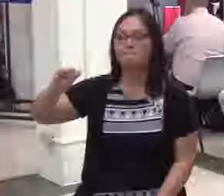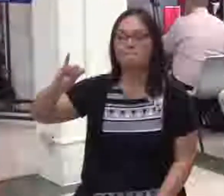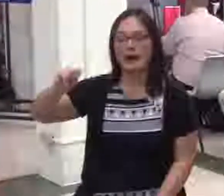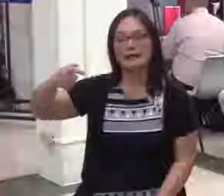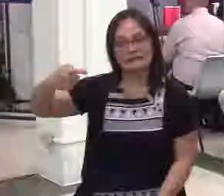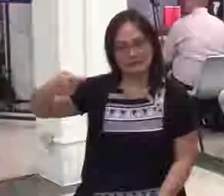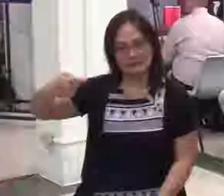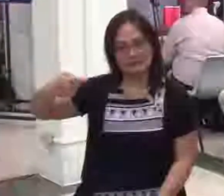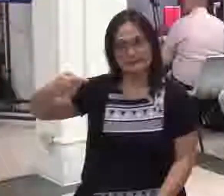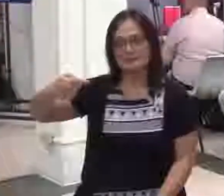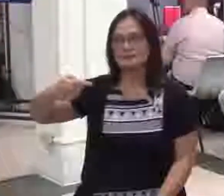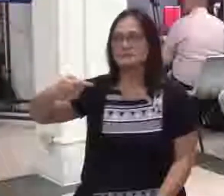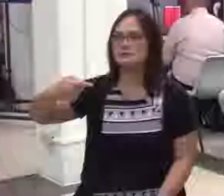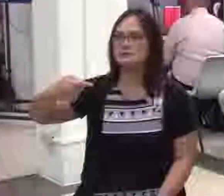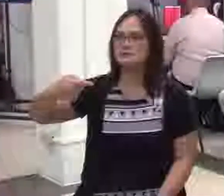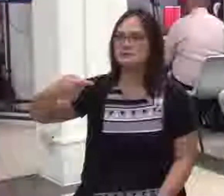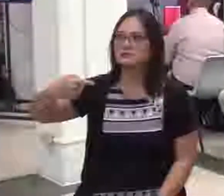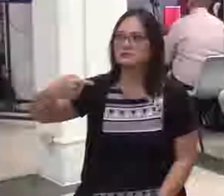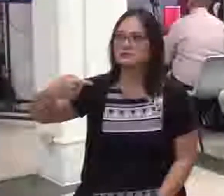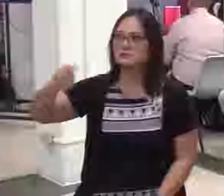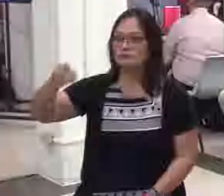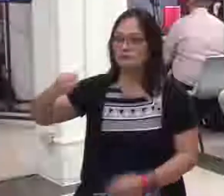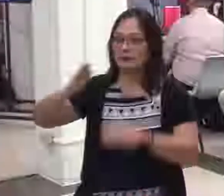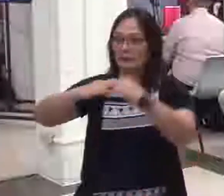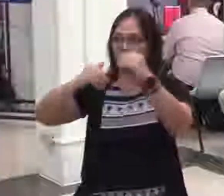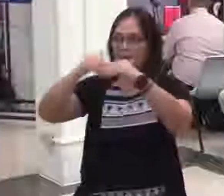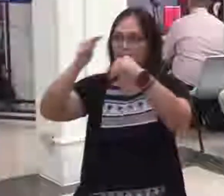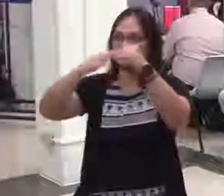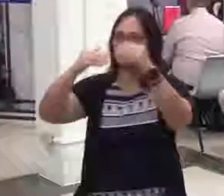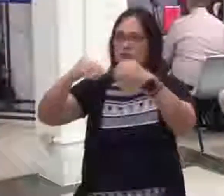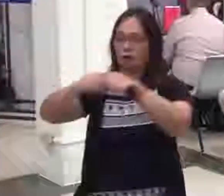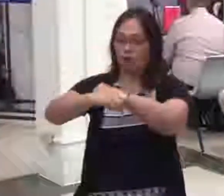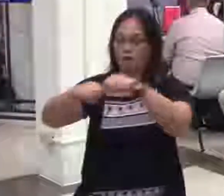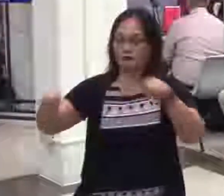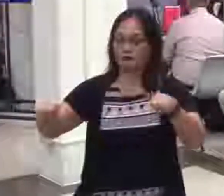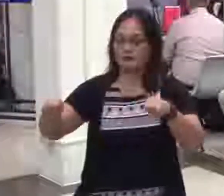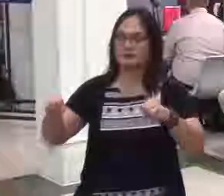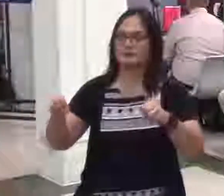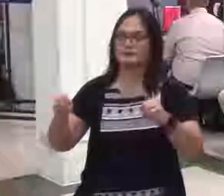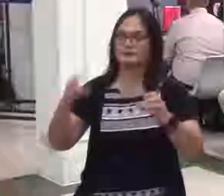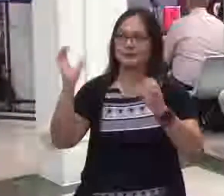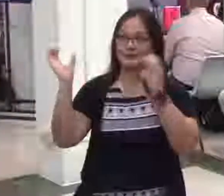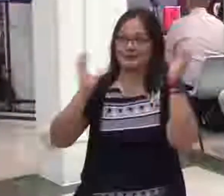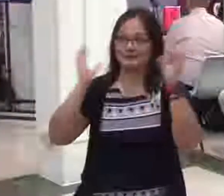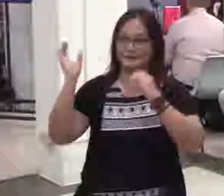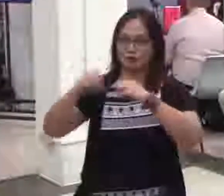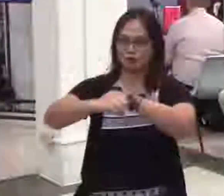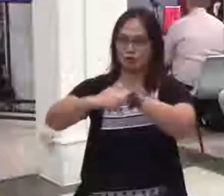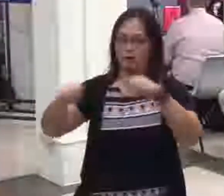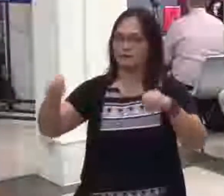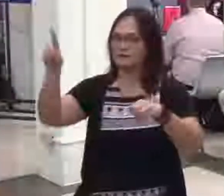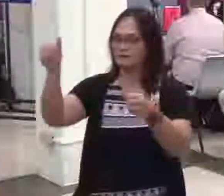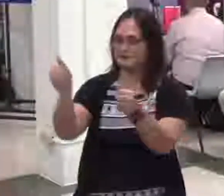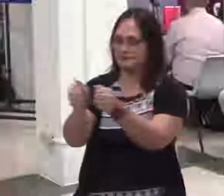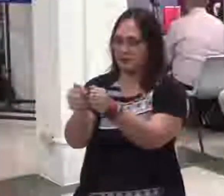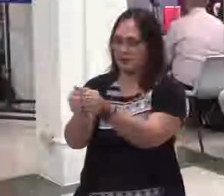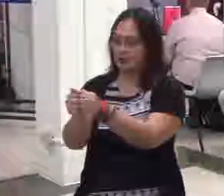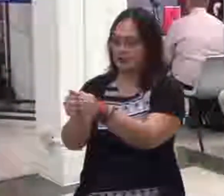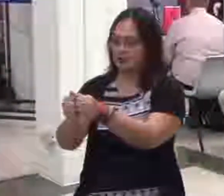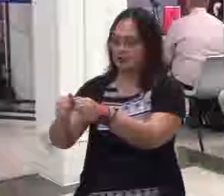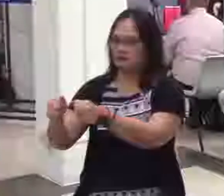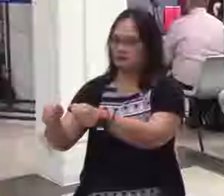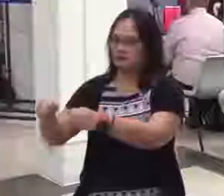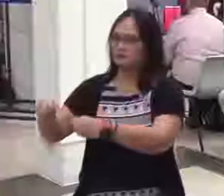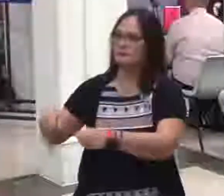naroon kami ng parang abril yata. last year, inoko pa yung isang, meron doong hinuhukay pa,